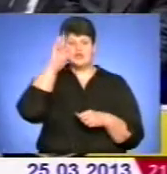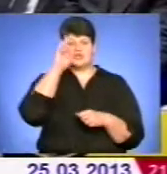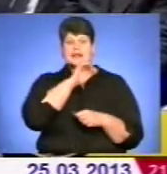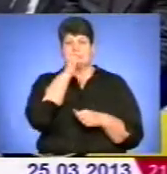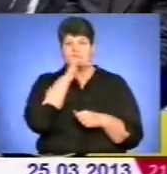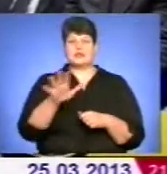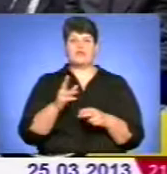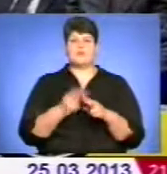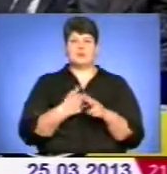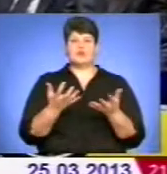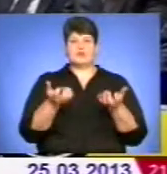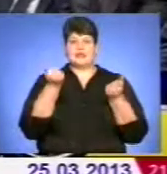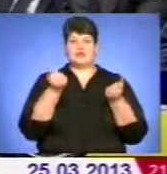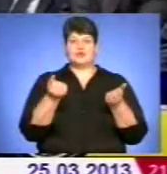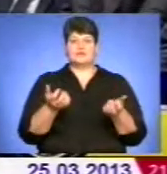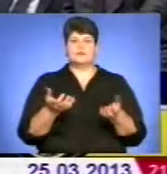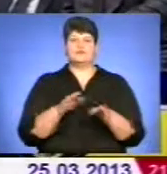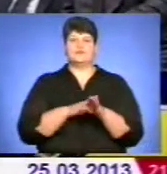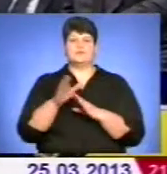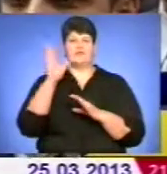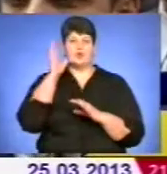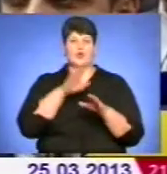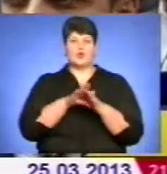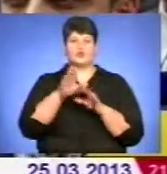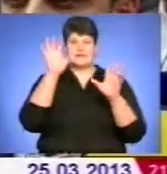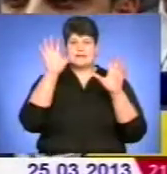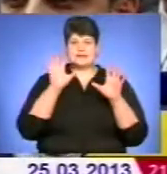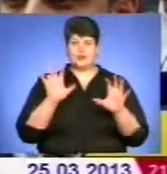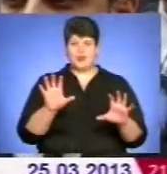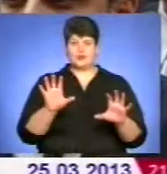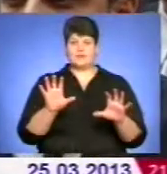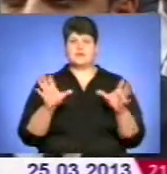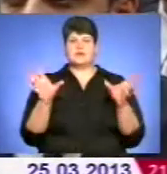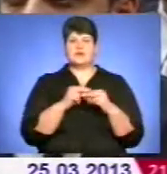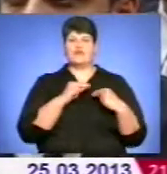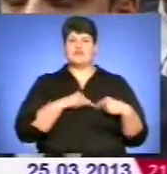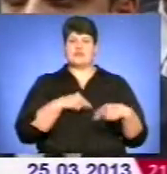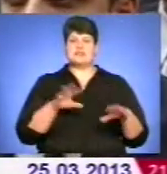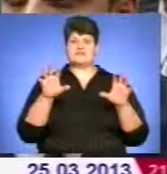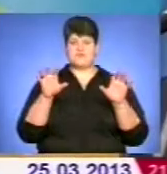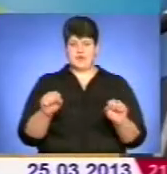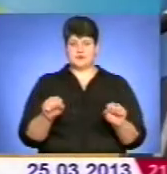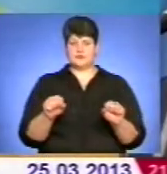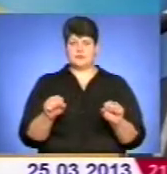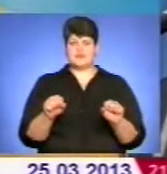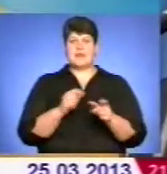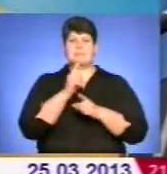закону. Успіх гарантує взаємодія з правоохоронними і судовими органами, співпраця з владою. Мінялись суспільно-політичні